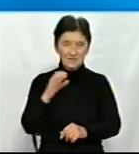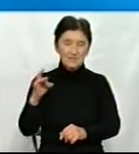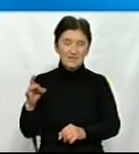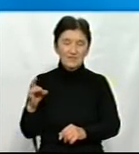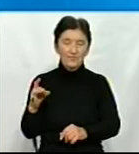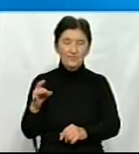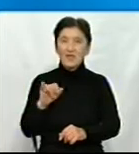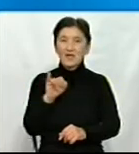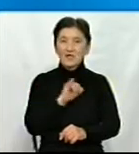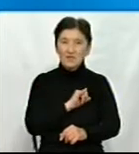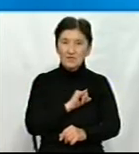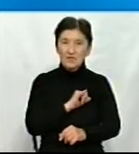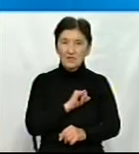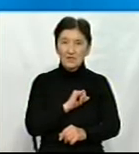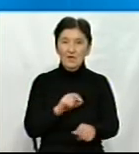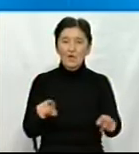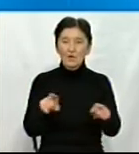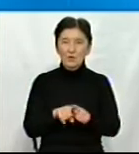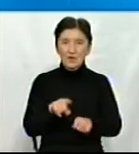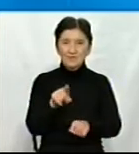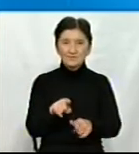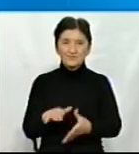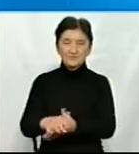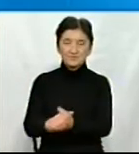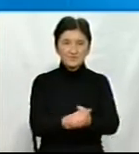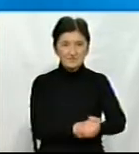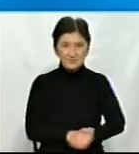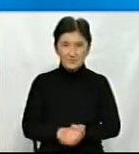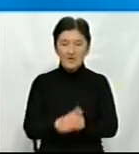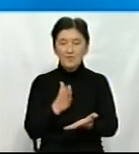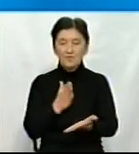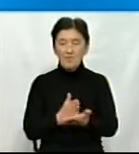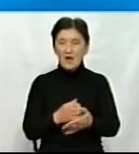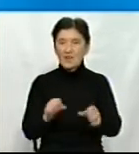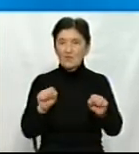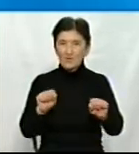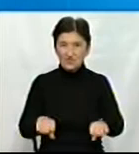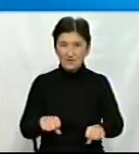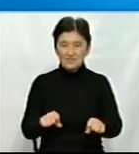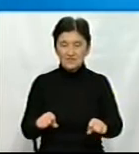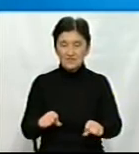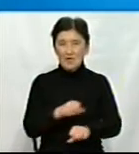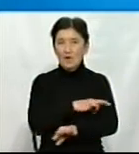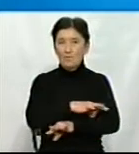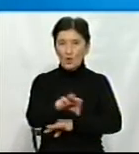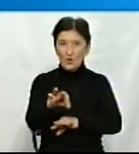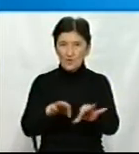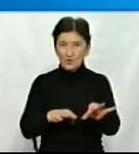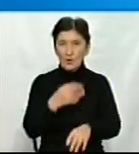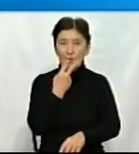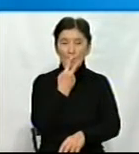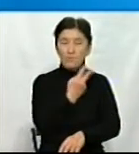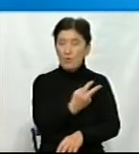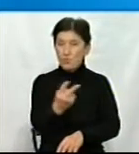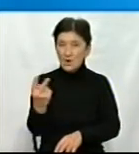І саме в такій асоціації ми мали можливість, згідно проєкту, з одного боку, побачити,